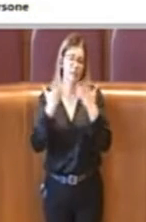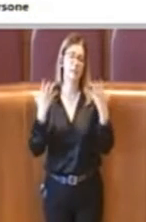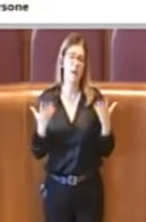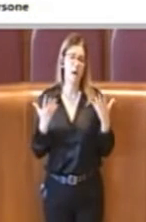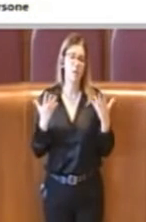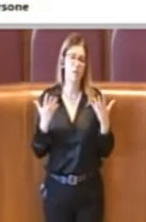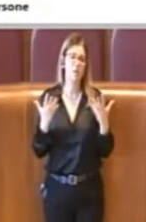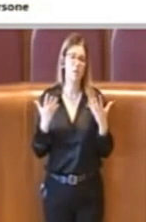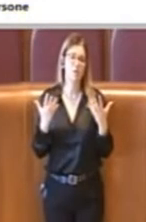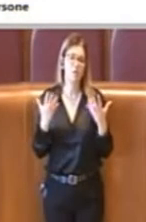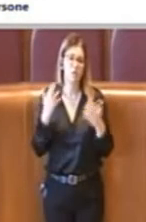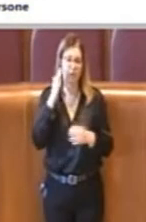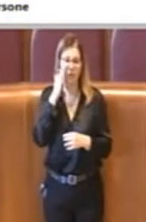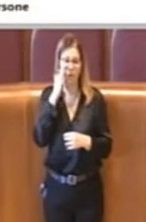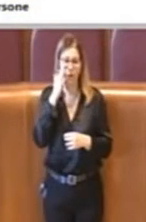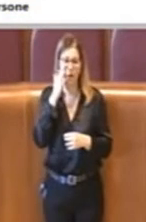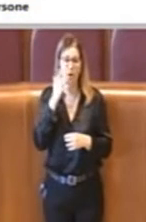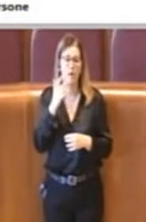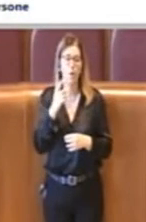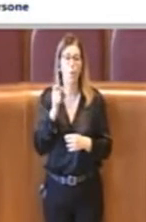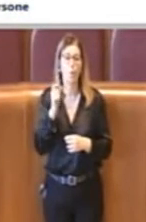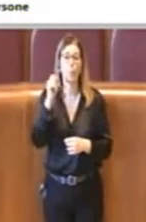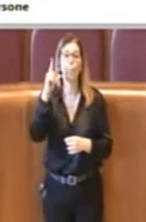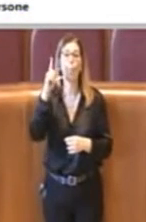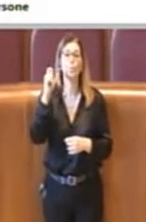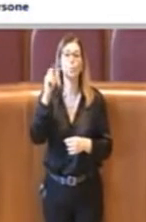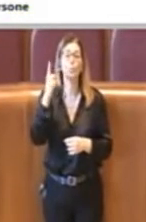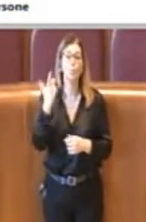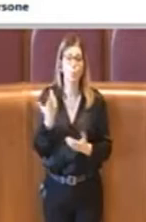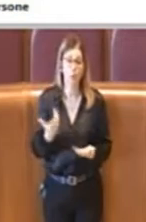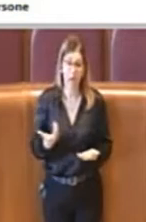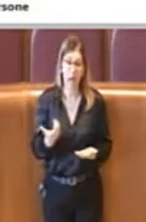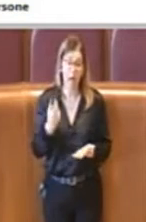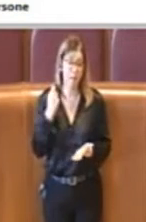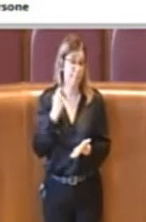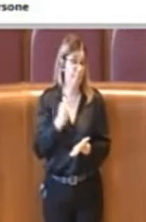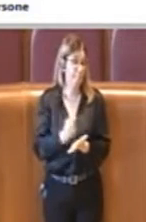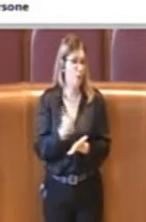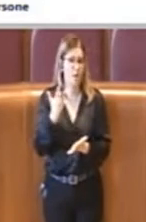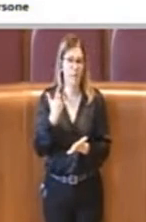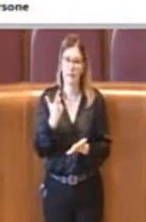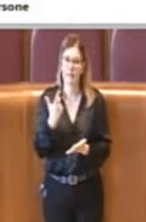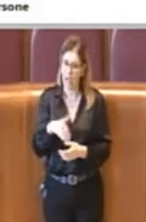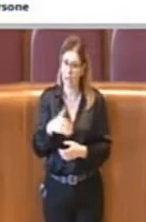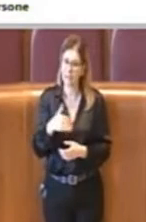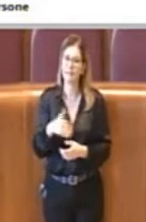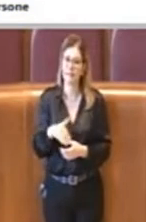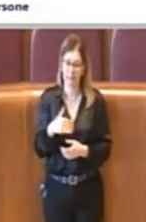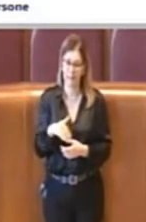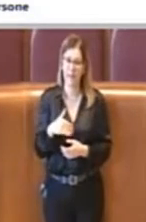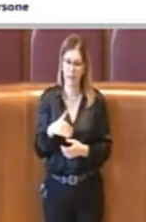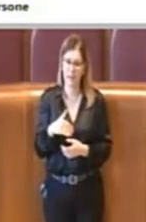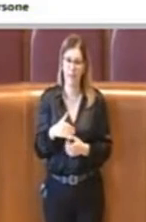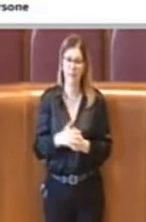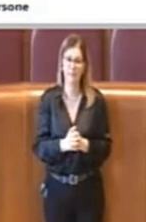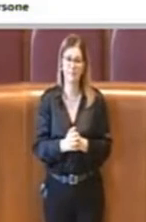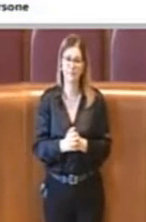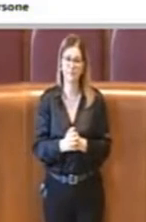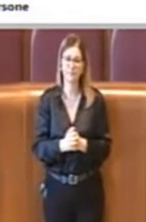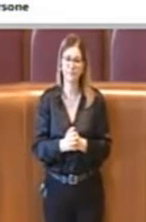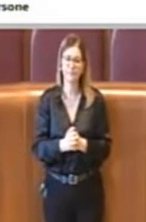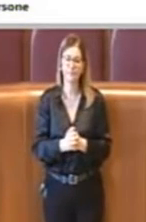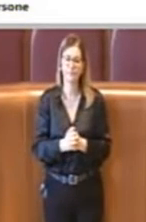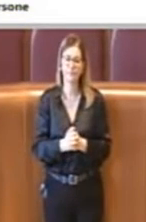strategico che gioca la cultura e le istituzioni culturali e in particolare come